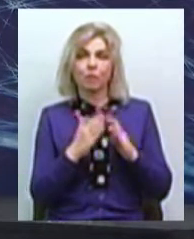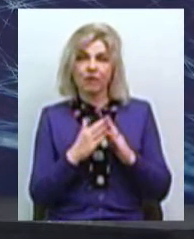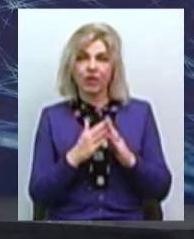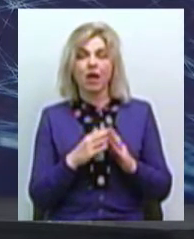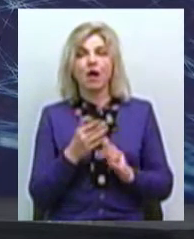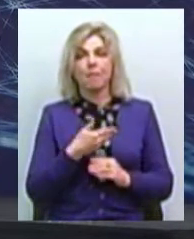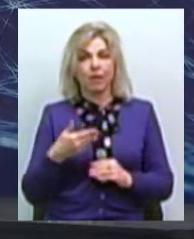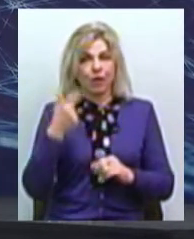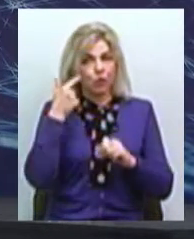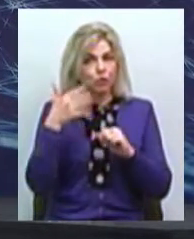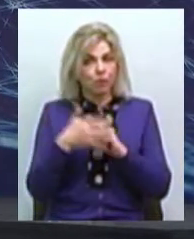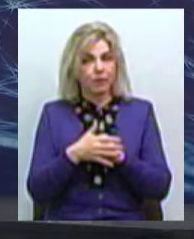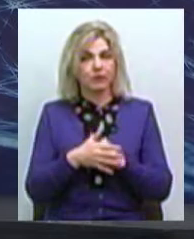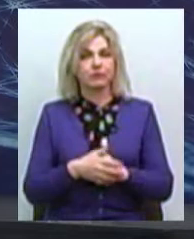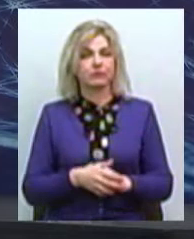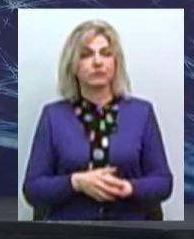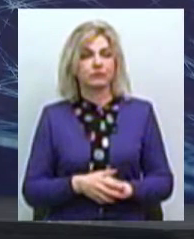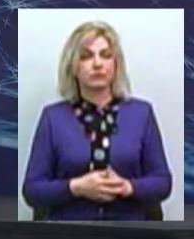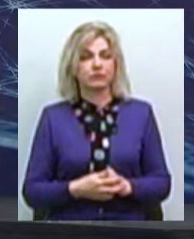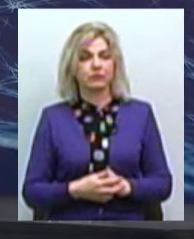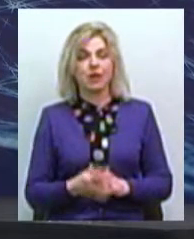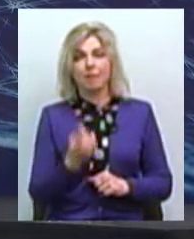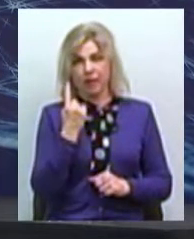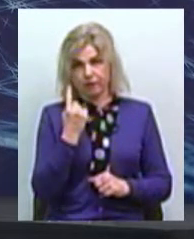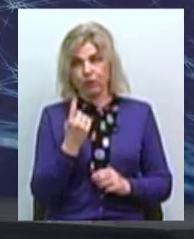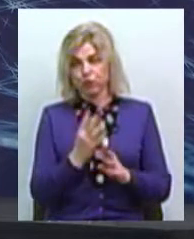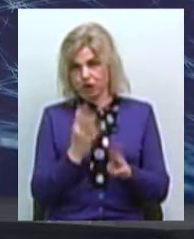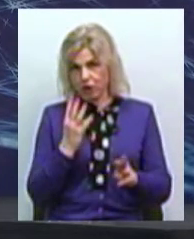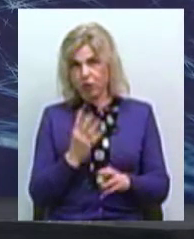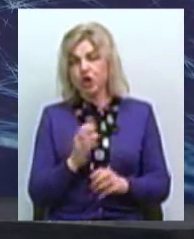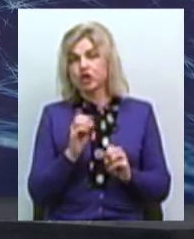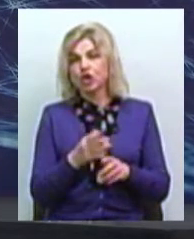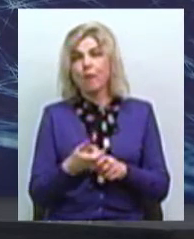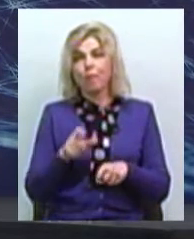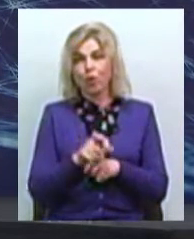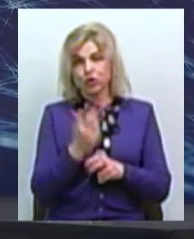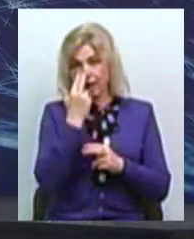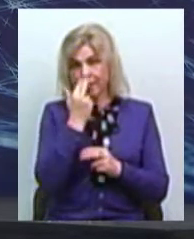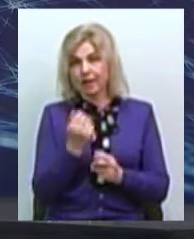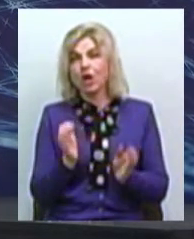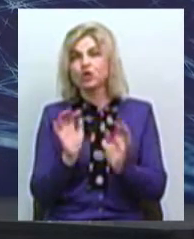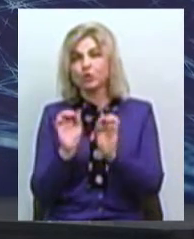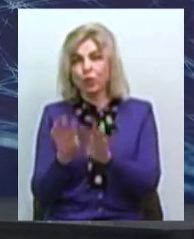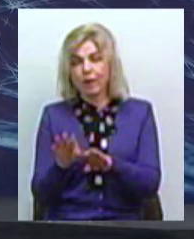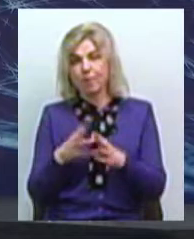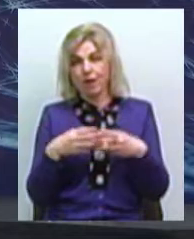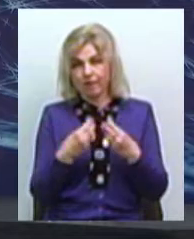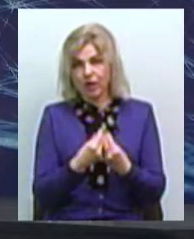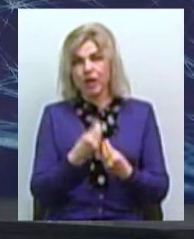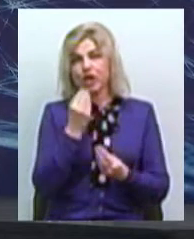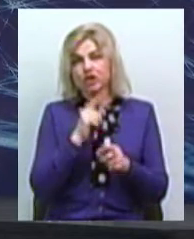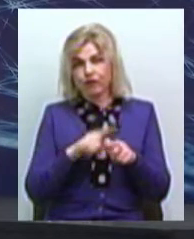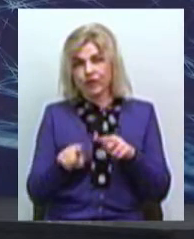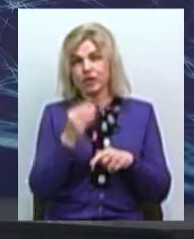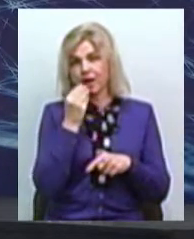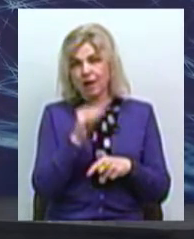адже ми розуміємо, що... Це, в першу чергу. Так. Чим більше тварин ми прилаштуємо, тим швидше і краще